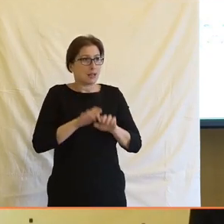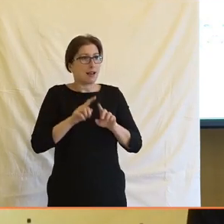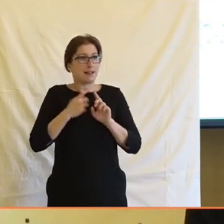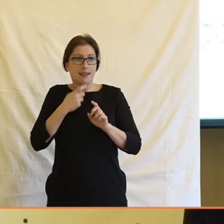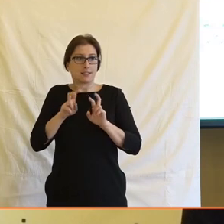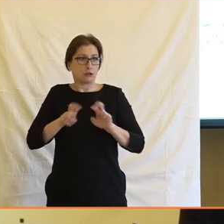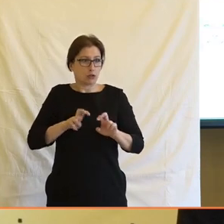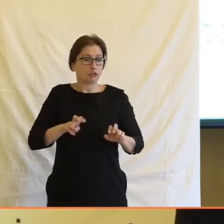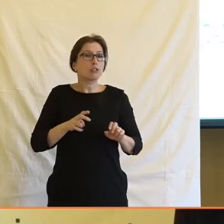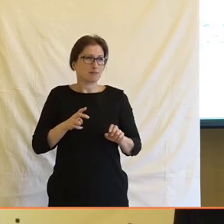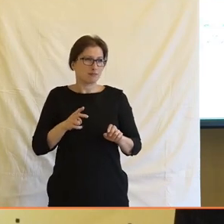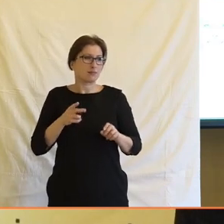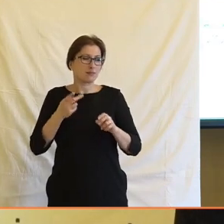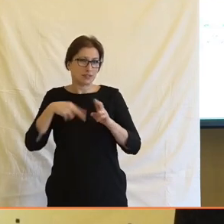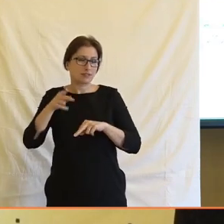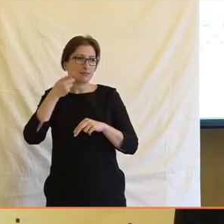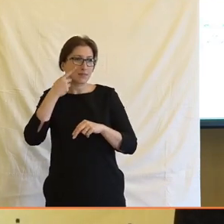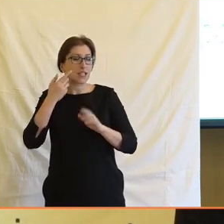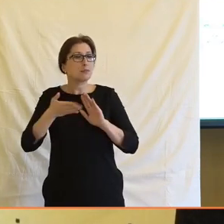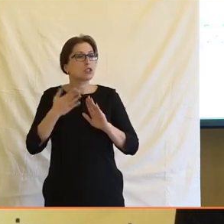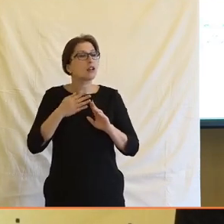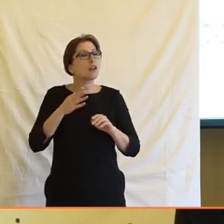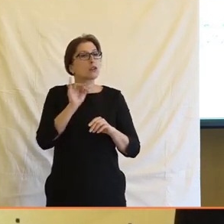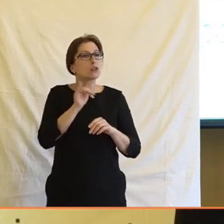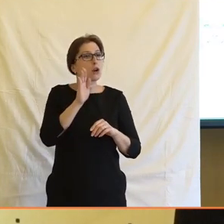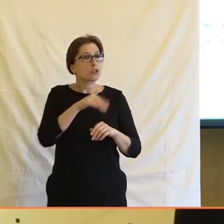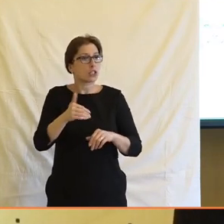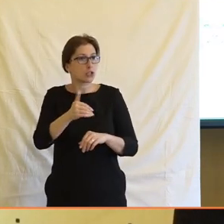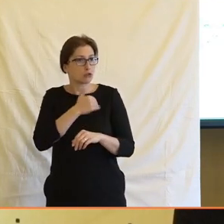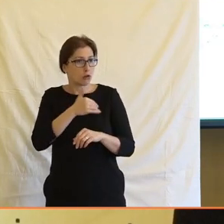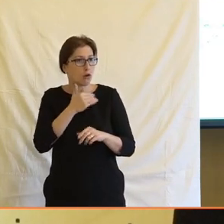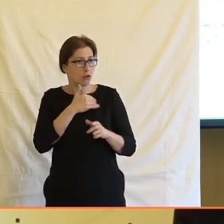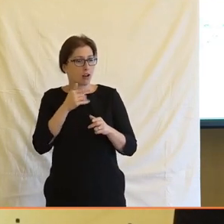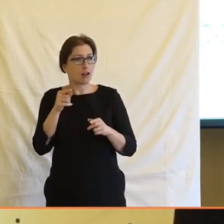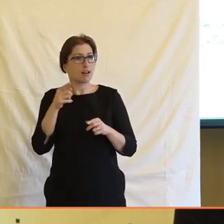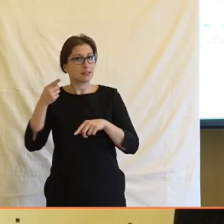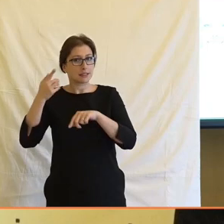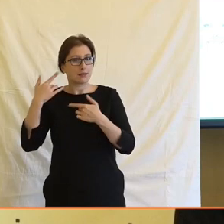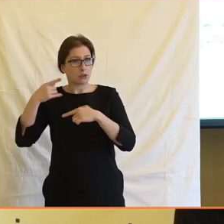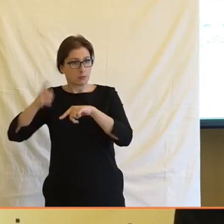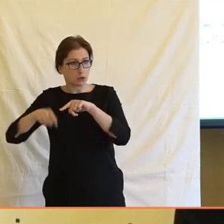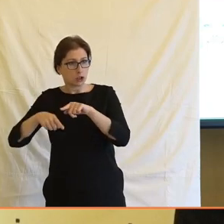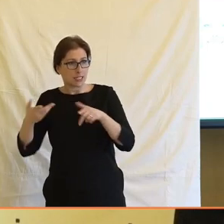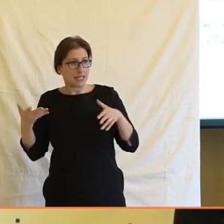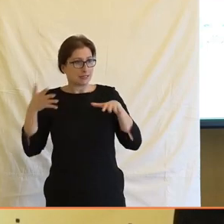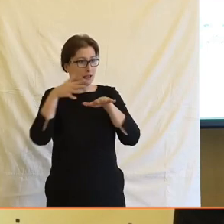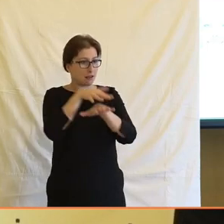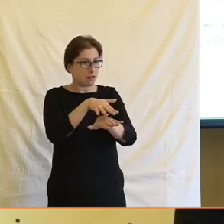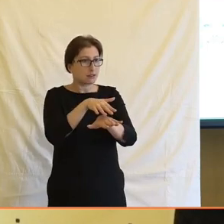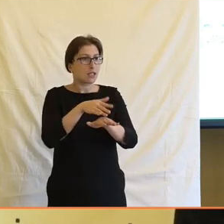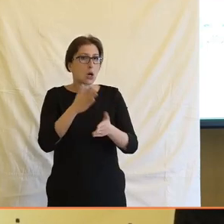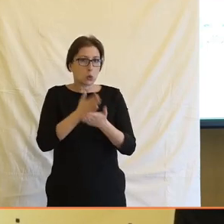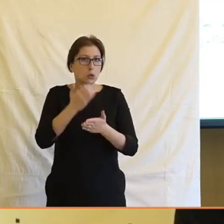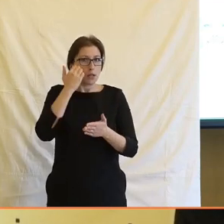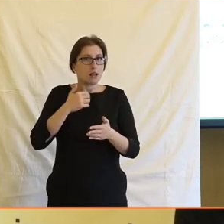například si při integraci postižených dětí ve školách. si zase pomůžu teda trochu víc z toho mého oboru, protože